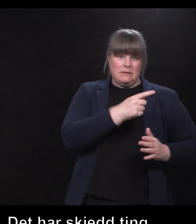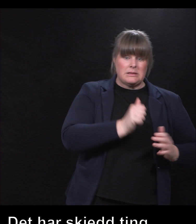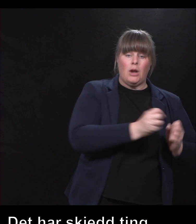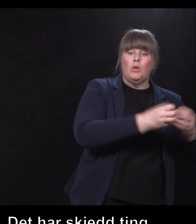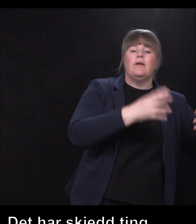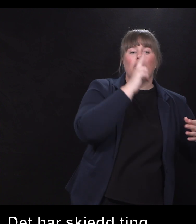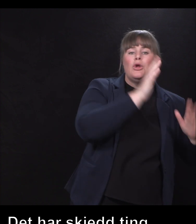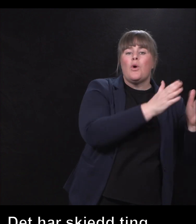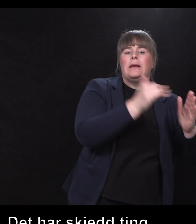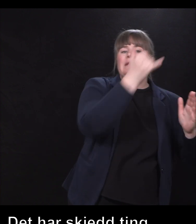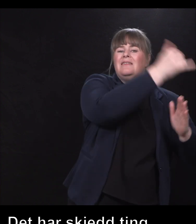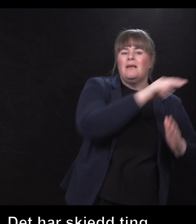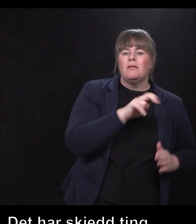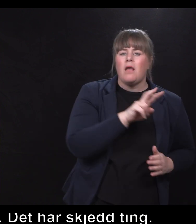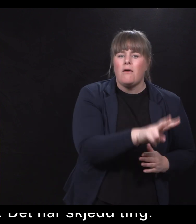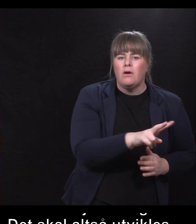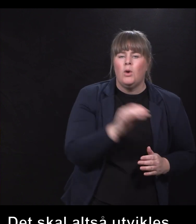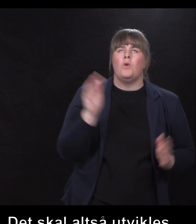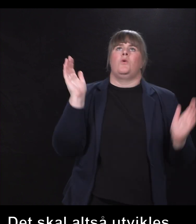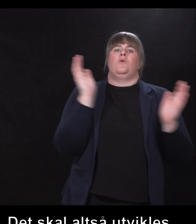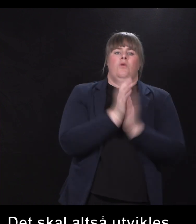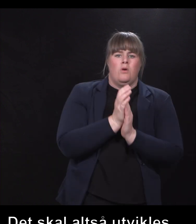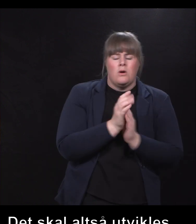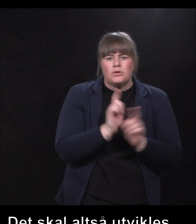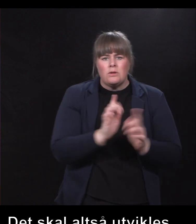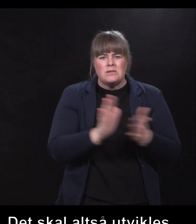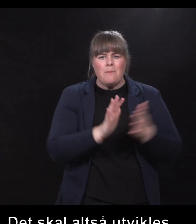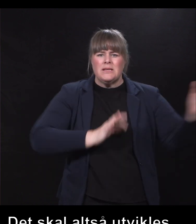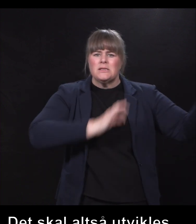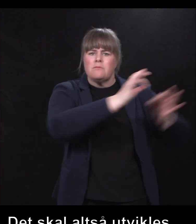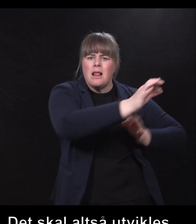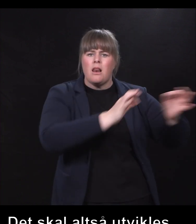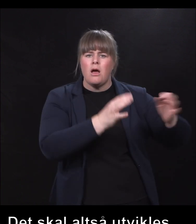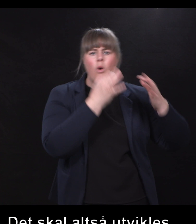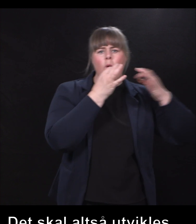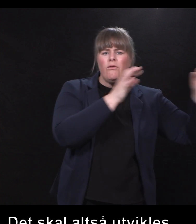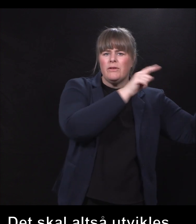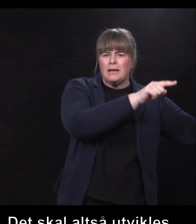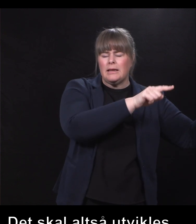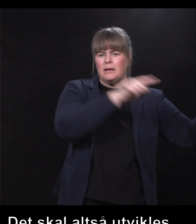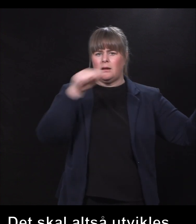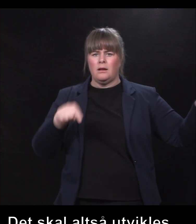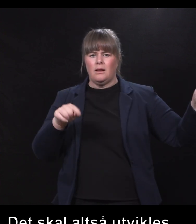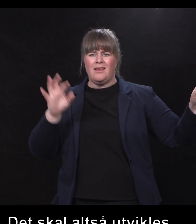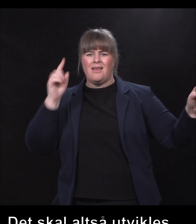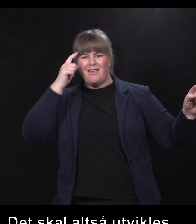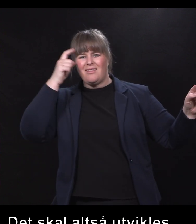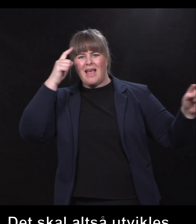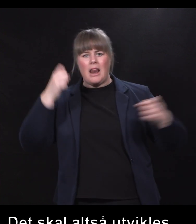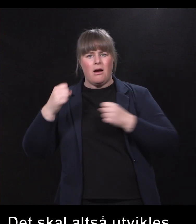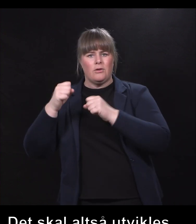Og det synes jeg er veldig vakkert med at dette her er samspillet mellom det offentlige og ideelle aktører.